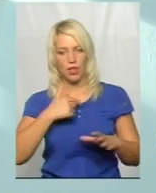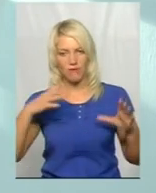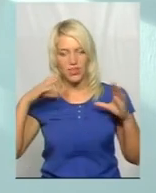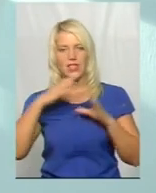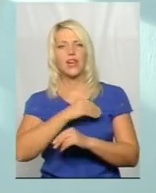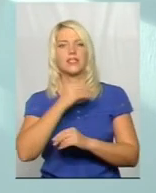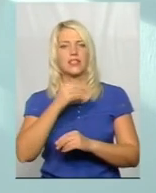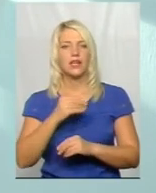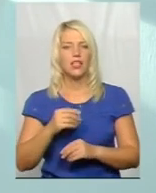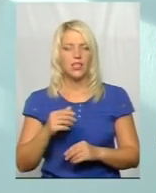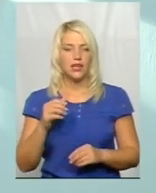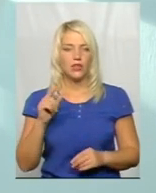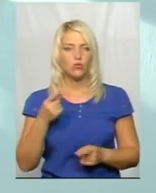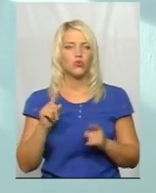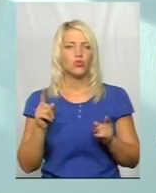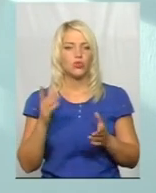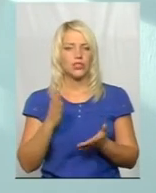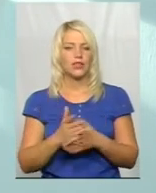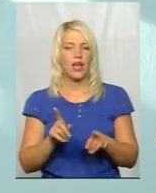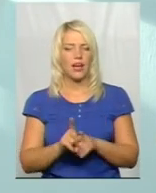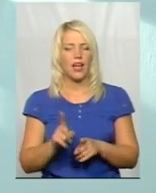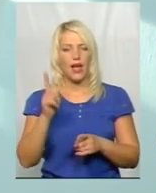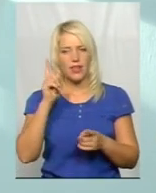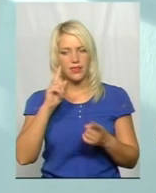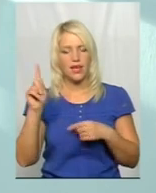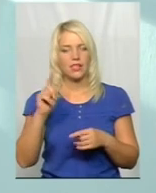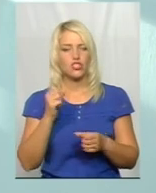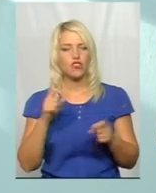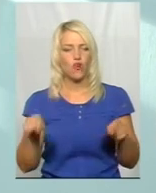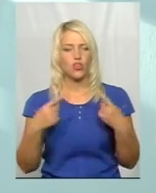що є така ідея створити такий проєкт,